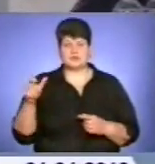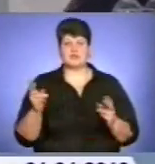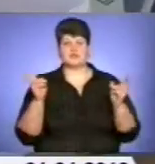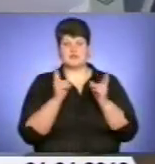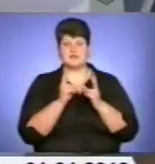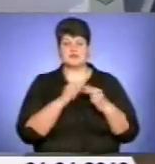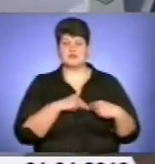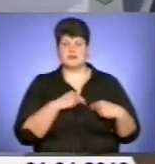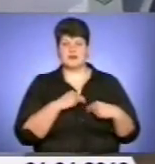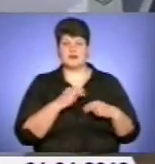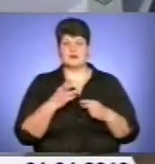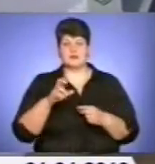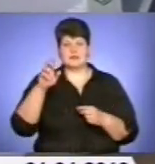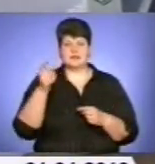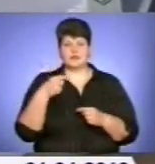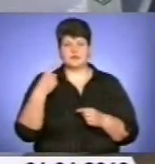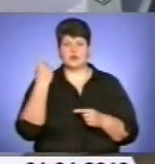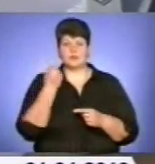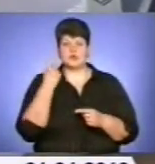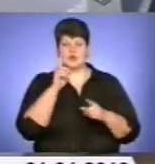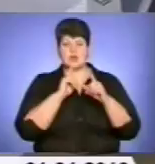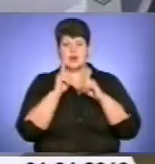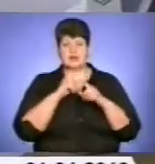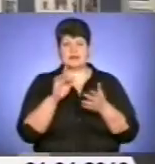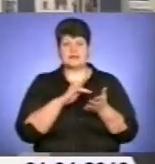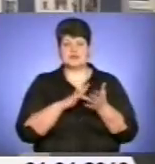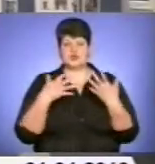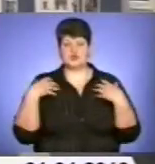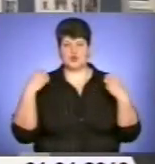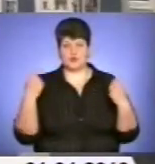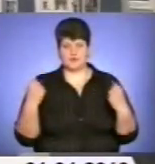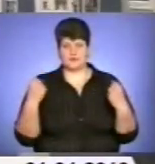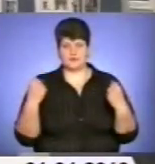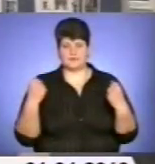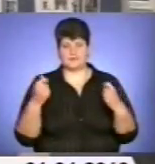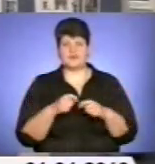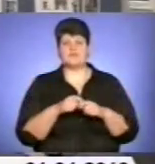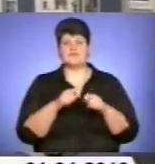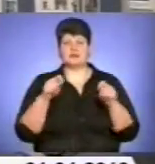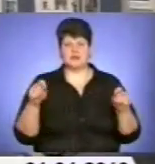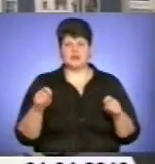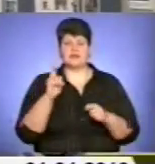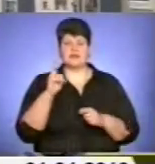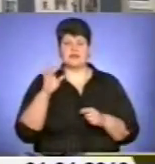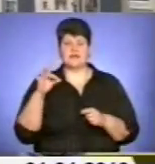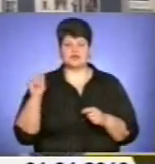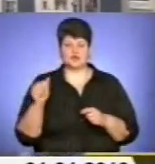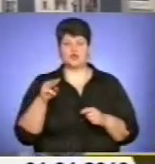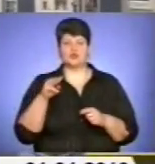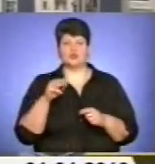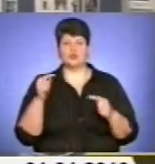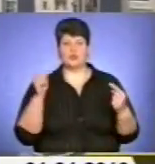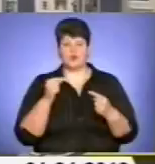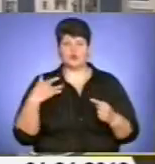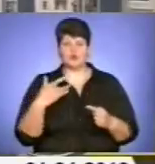працівниками комунальної установи Тернопільської обласної ради «Центр здоров'я». Відкрили в Кременецькому протидоколіозному диспансері відділення на